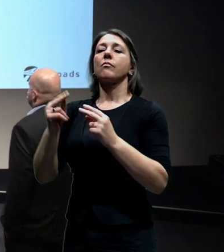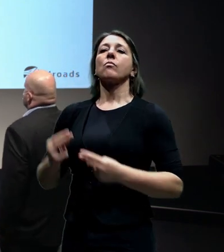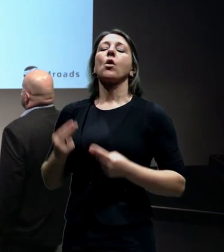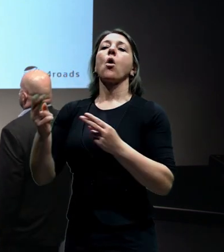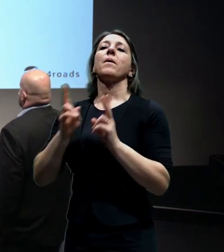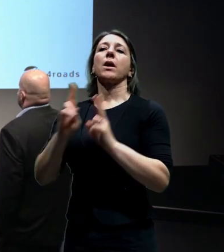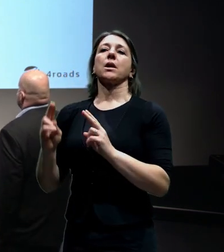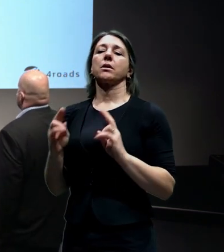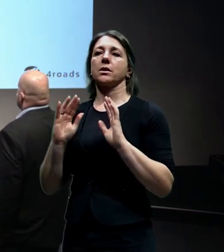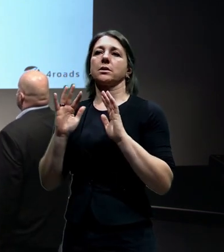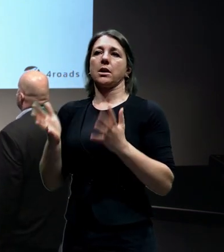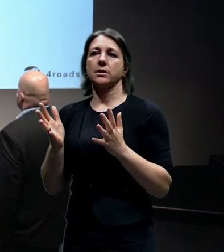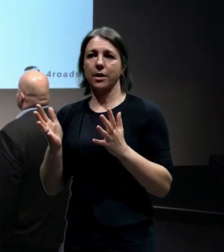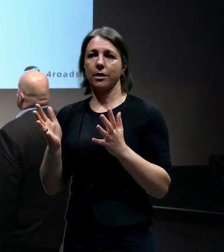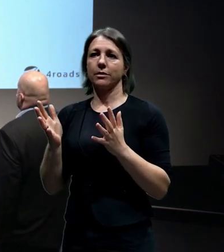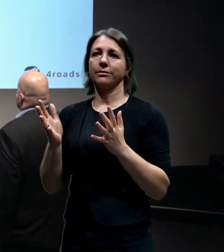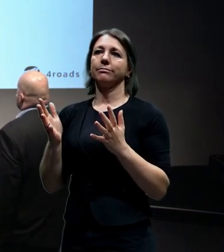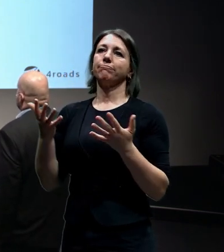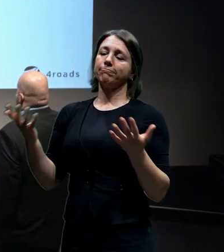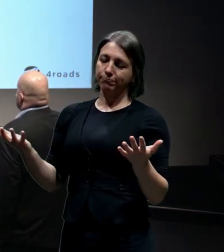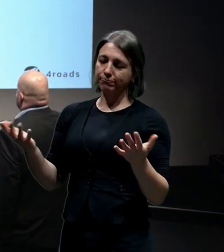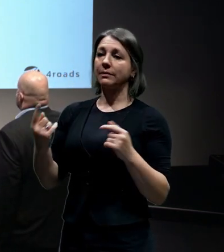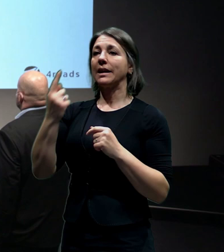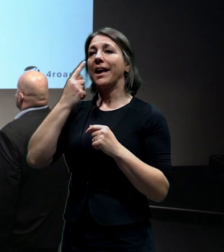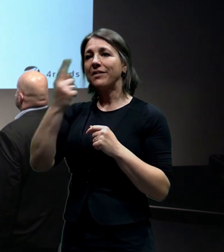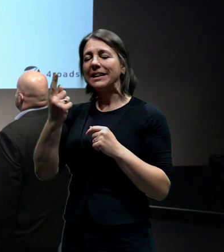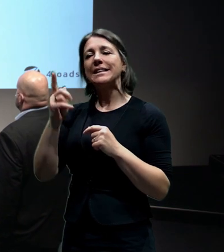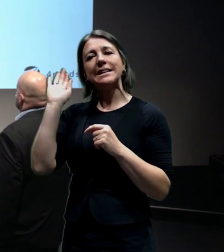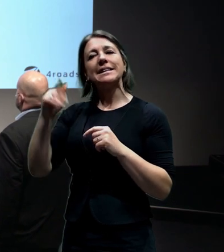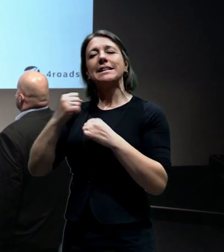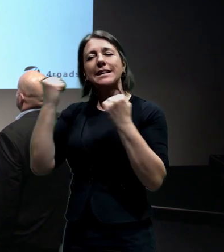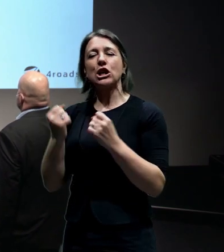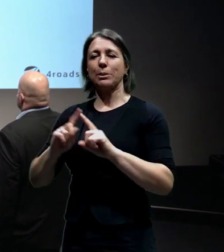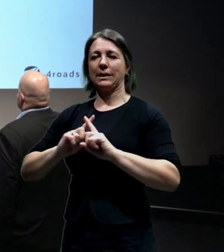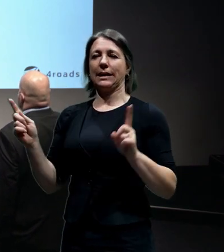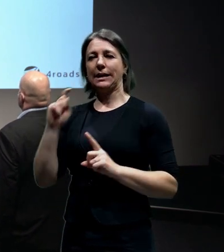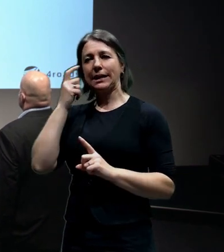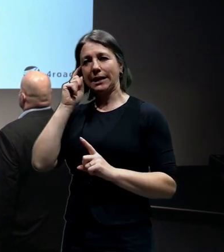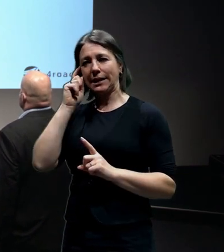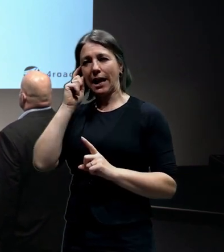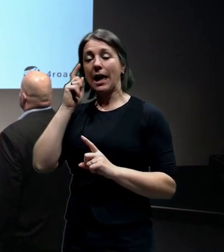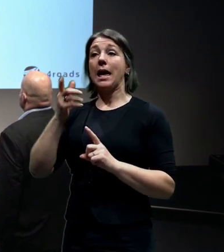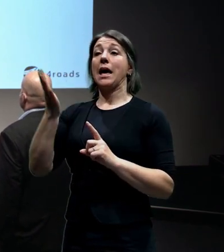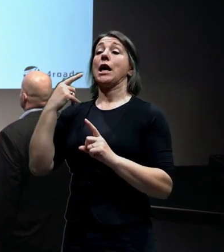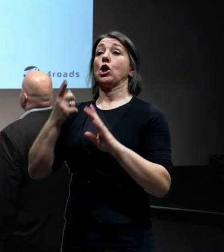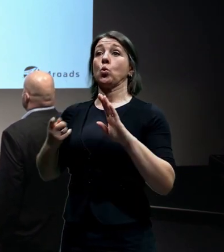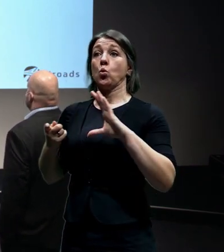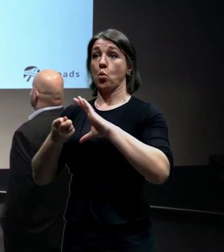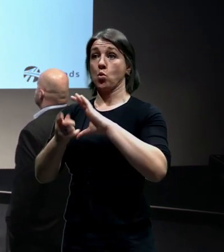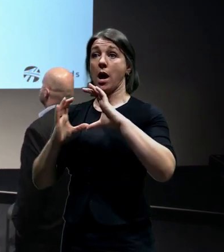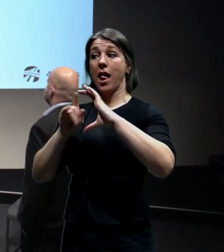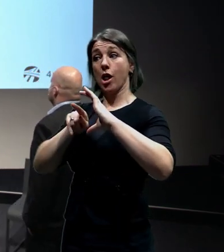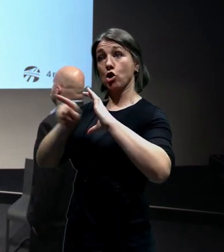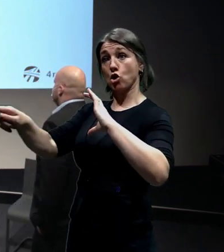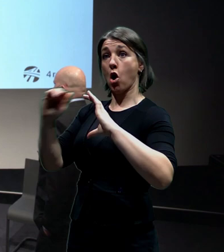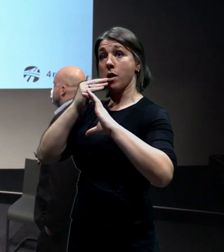Varianta 10. Tady vidíte ten pokus o to, že jeden tubus z toho tunelu, který vede do Lubeňské spojky,